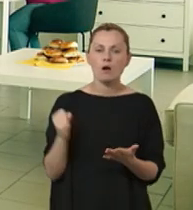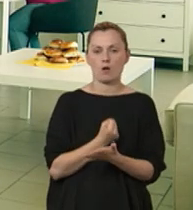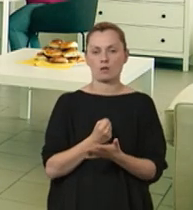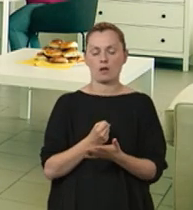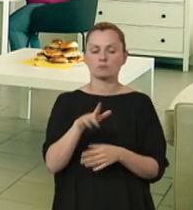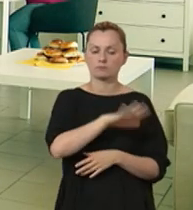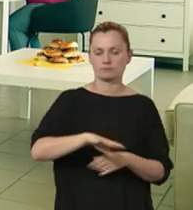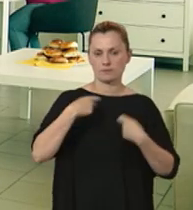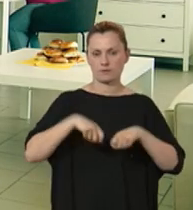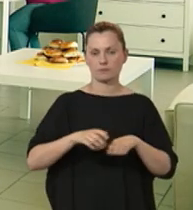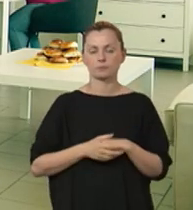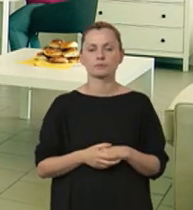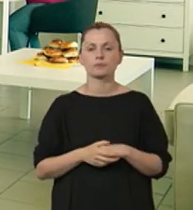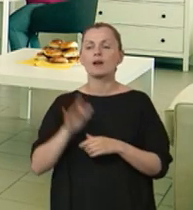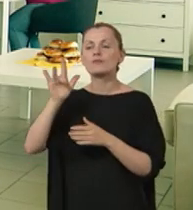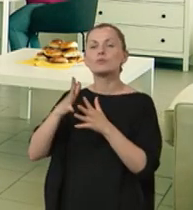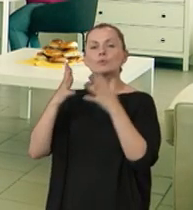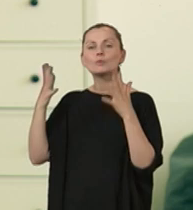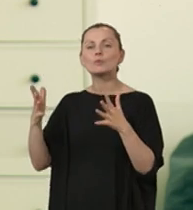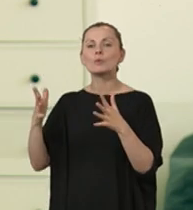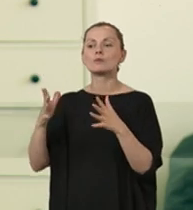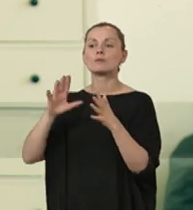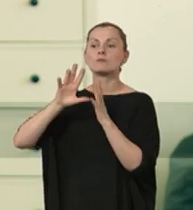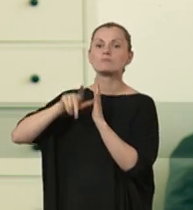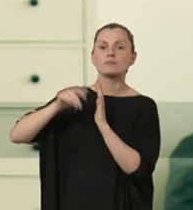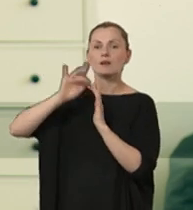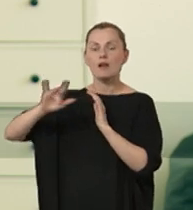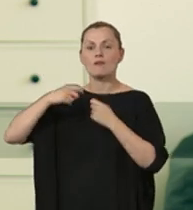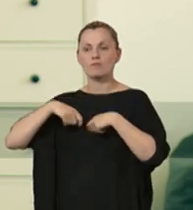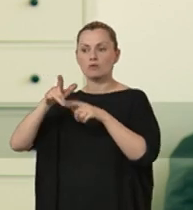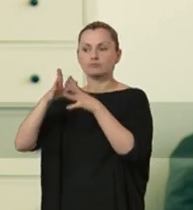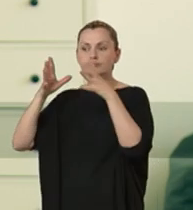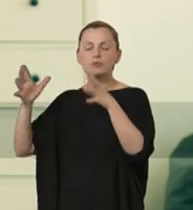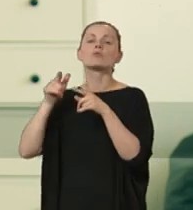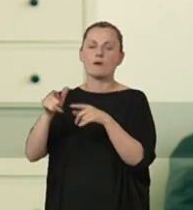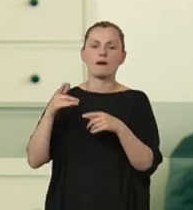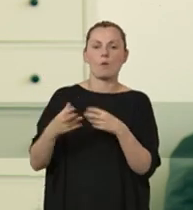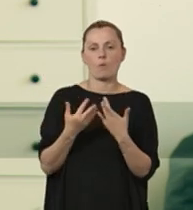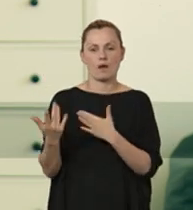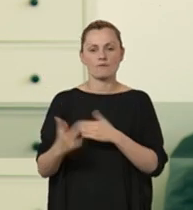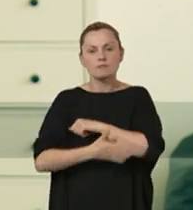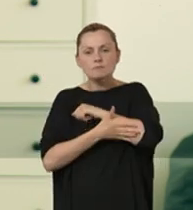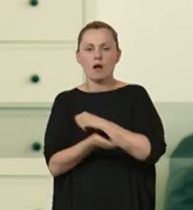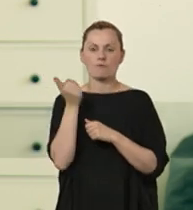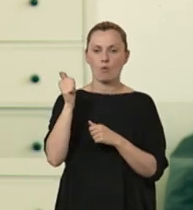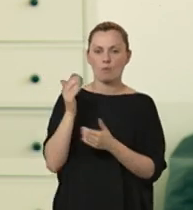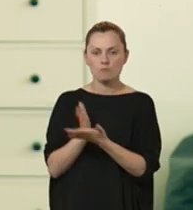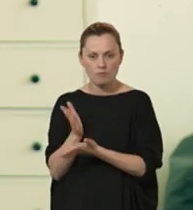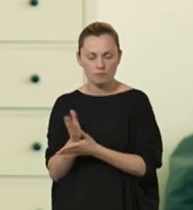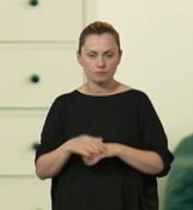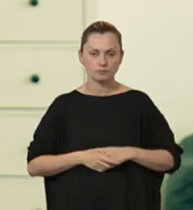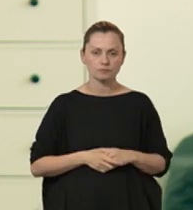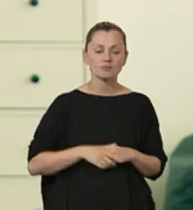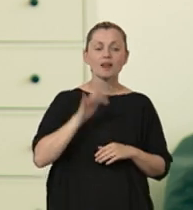niezbędne na terenach wiejskich. W dużych aglomeracjach miejskich jest dużo łatwiej o wsparcie, o fachową pomoc,